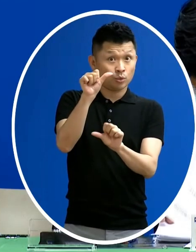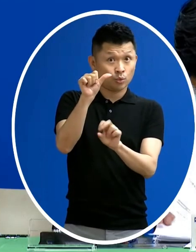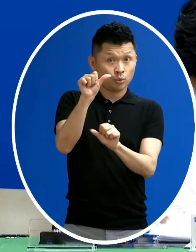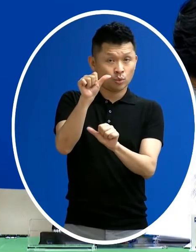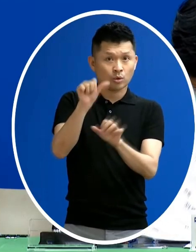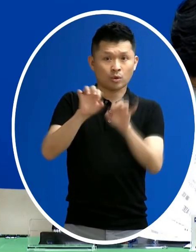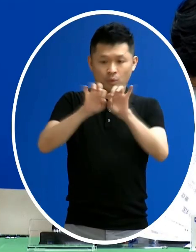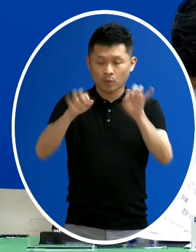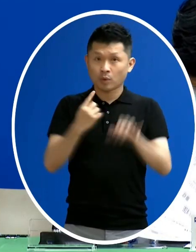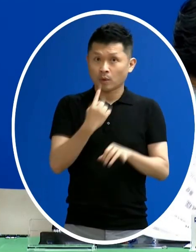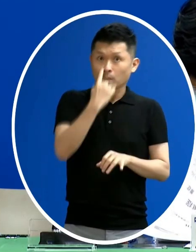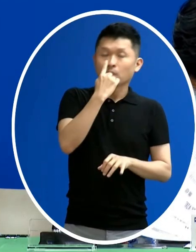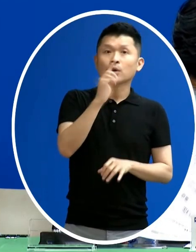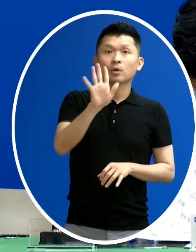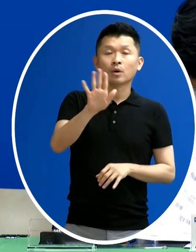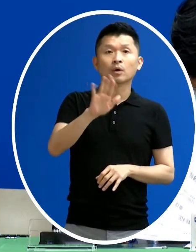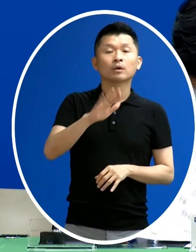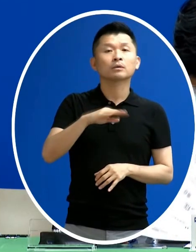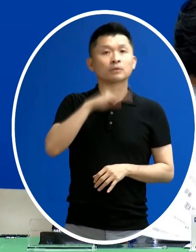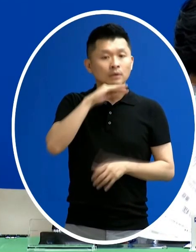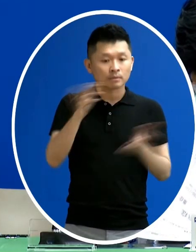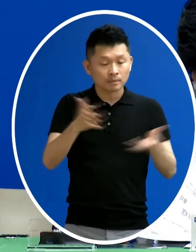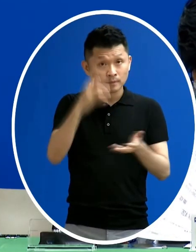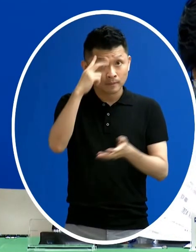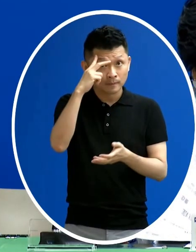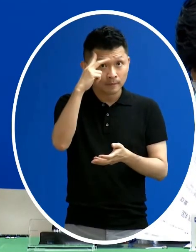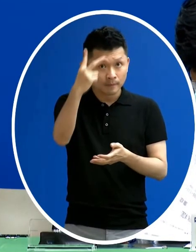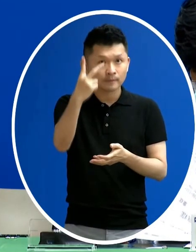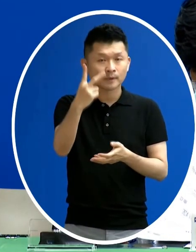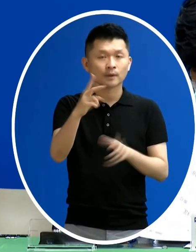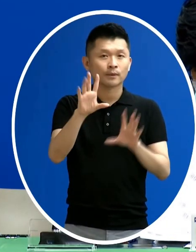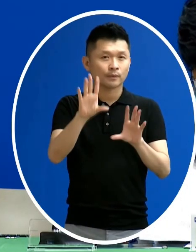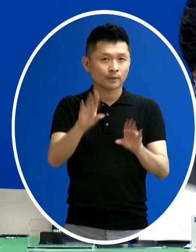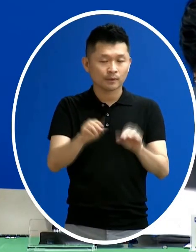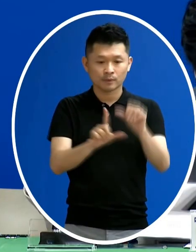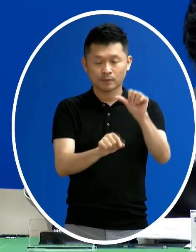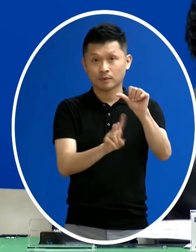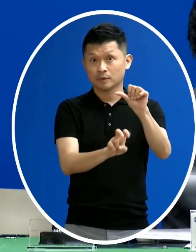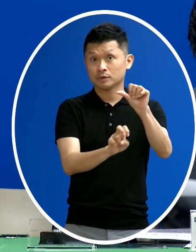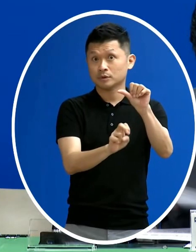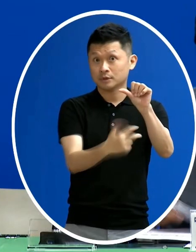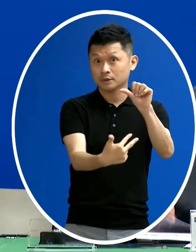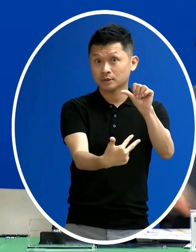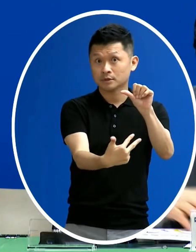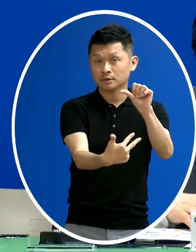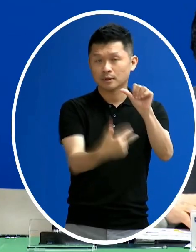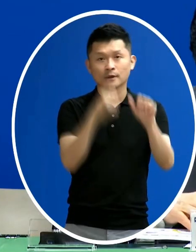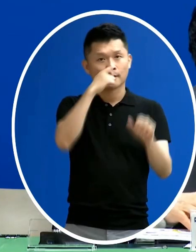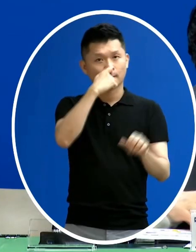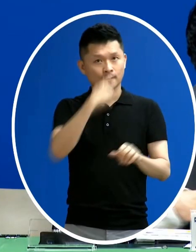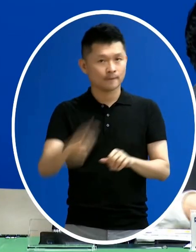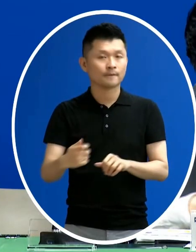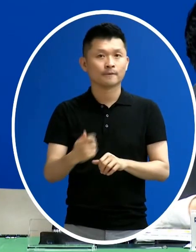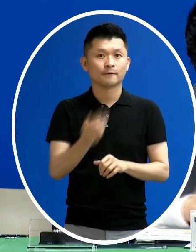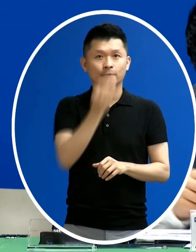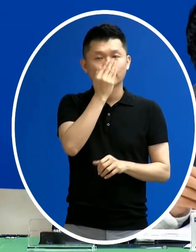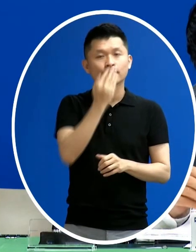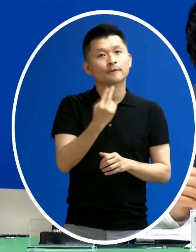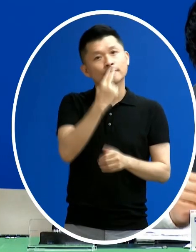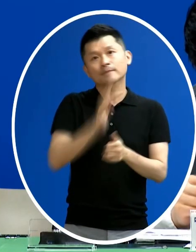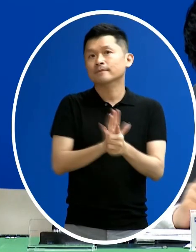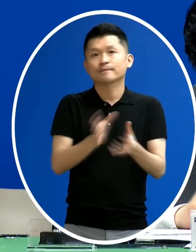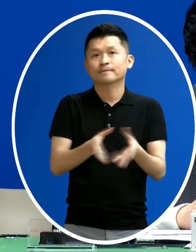的時候插管 不過在2天的治療當中 也很順利的就在5月27號的時候就把管移除呼吸器